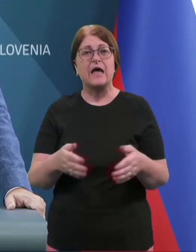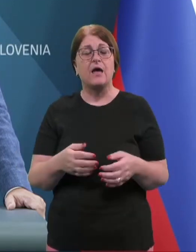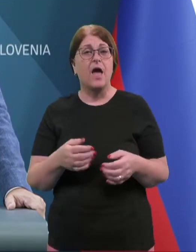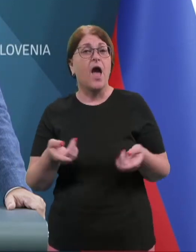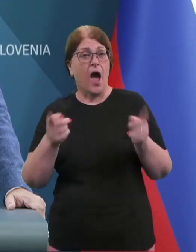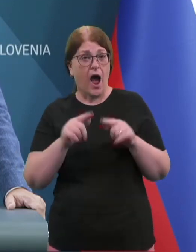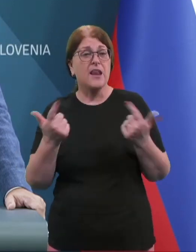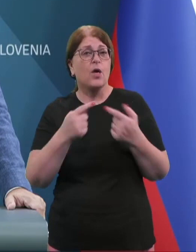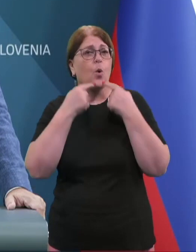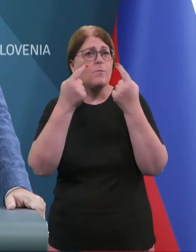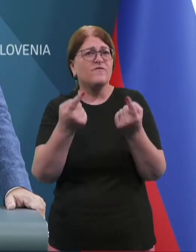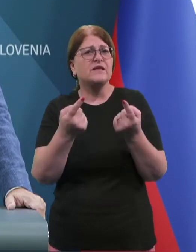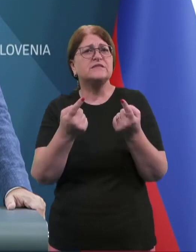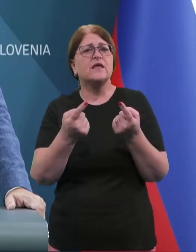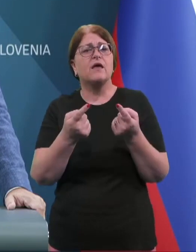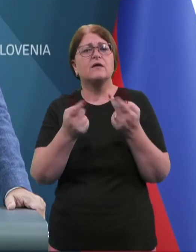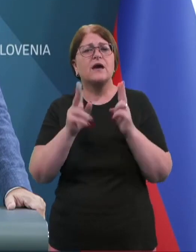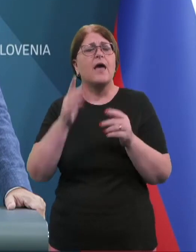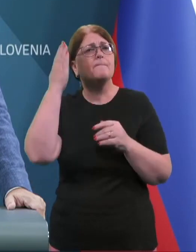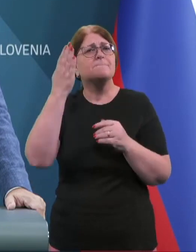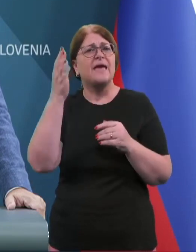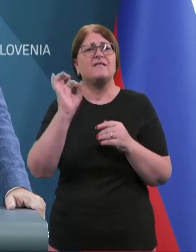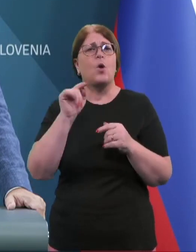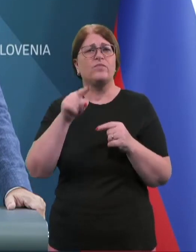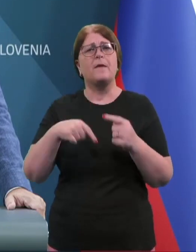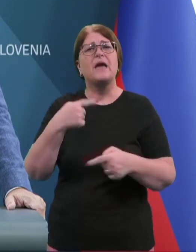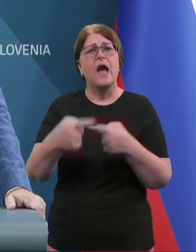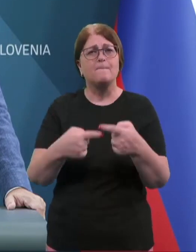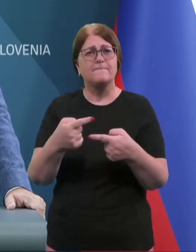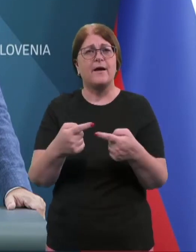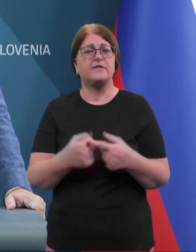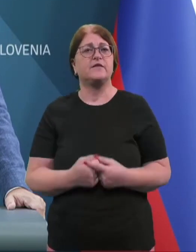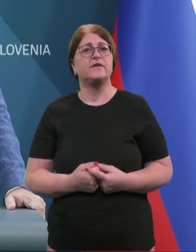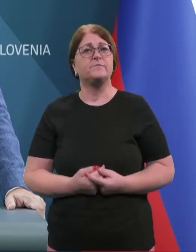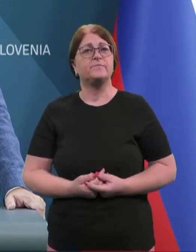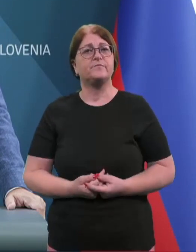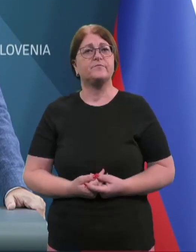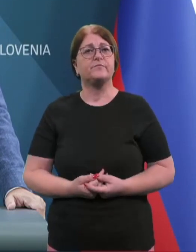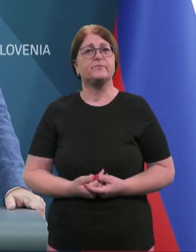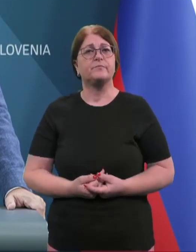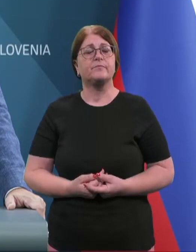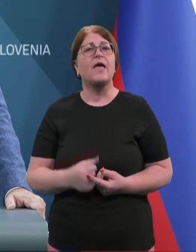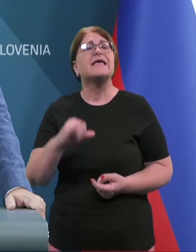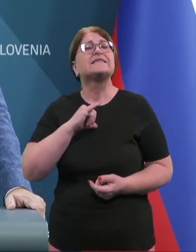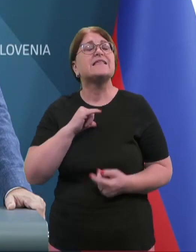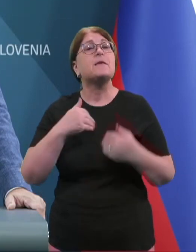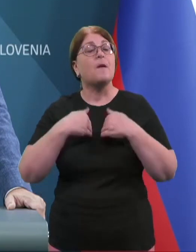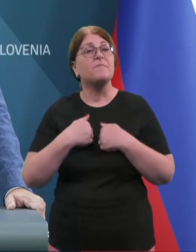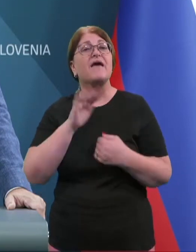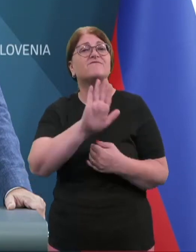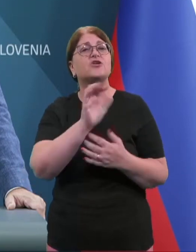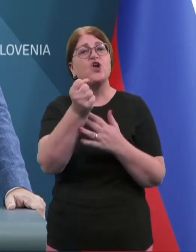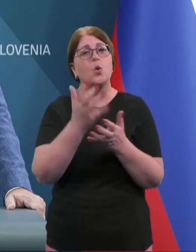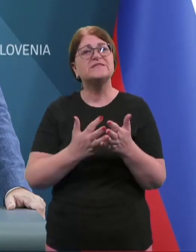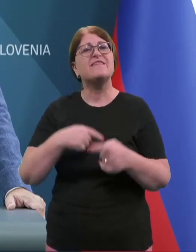opredelite do te kampanje in pa, če zanima me vaša